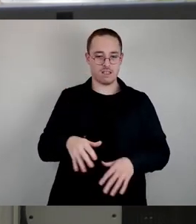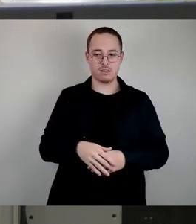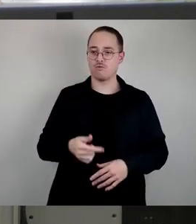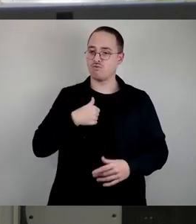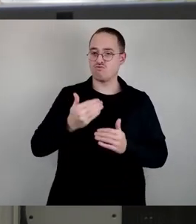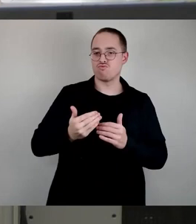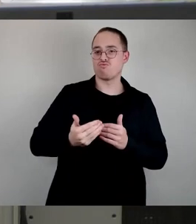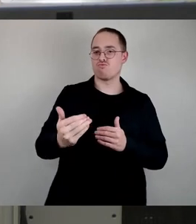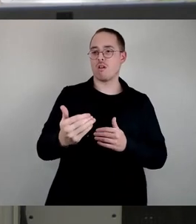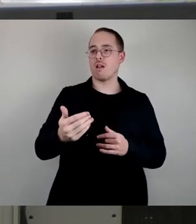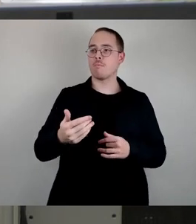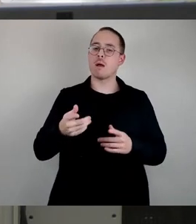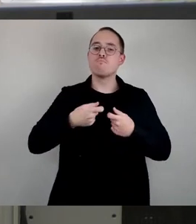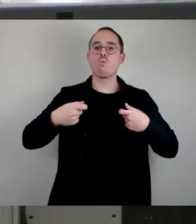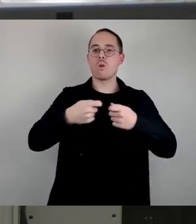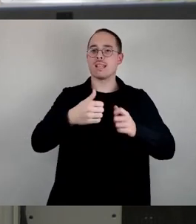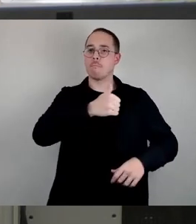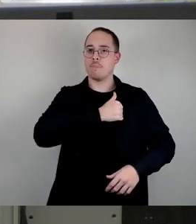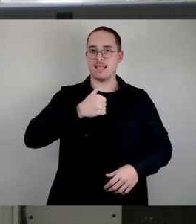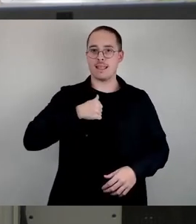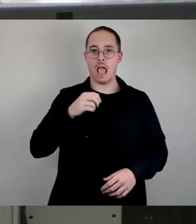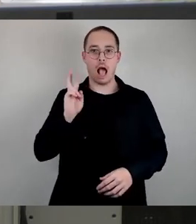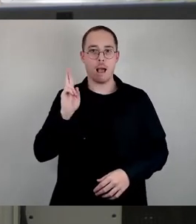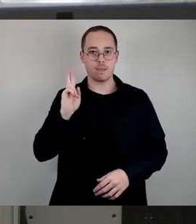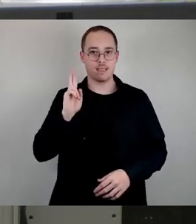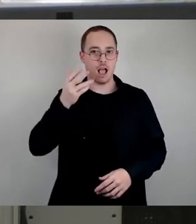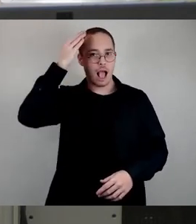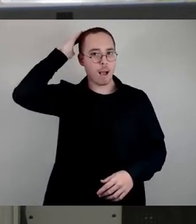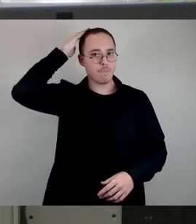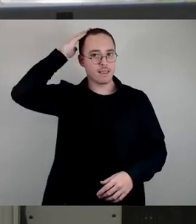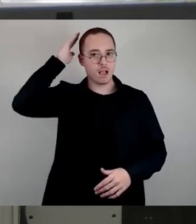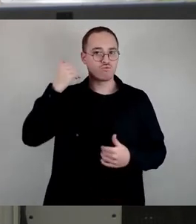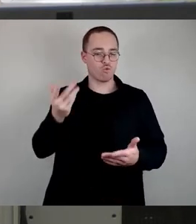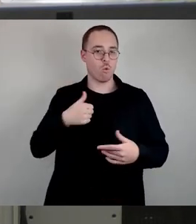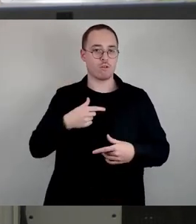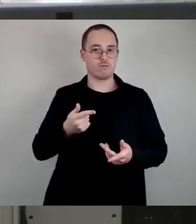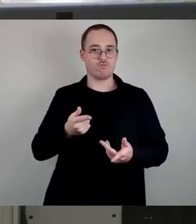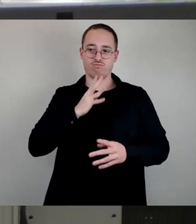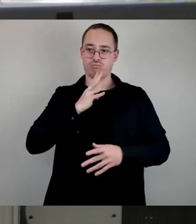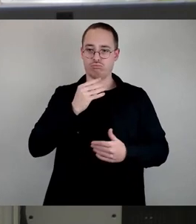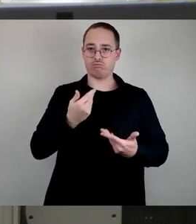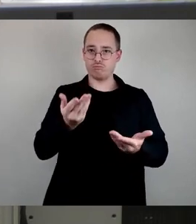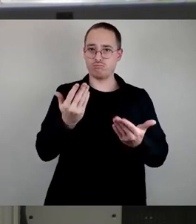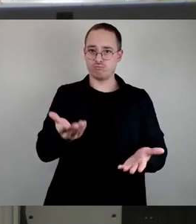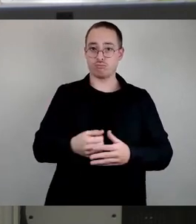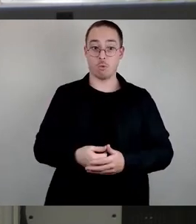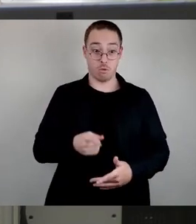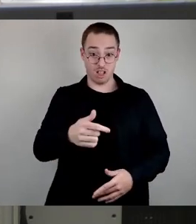spricht, nicht, dass den Soldaten eben nicht bewusst ist, dass er hier nicht der